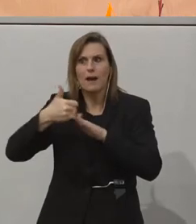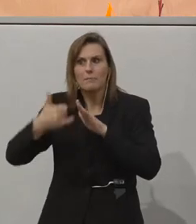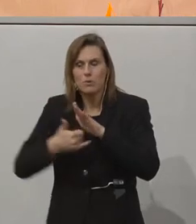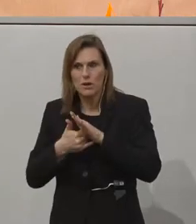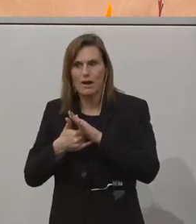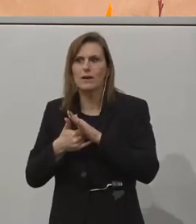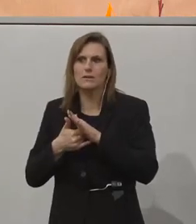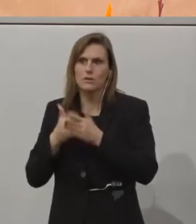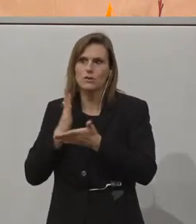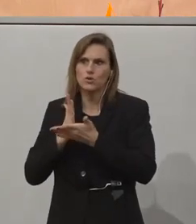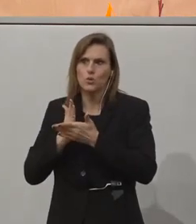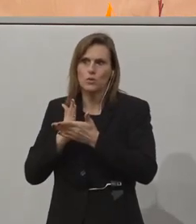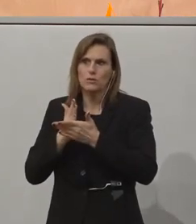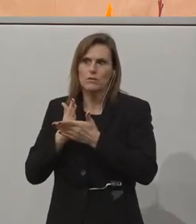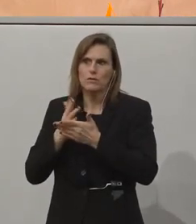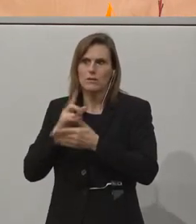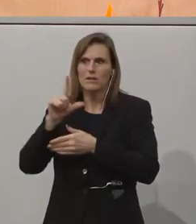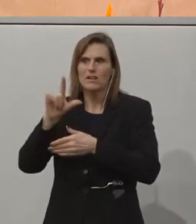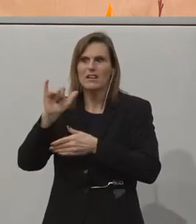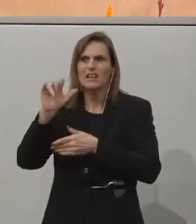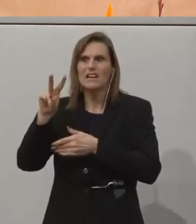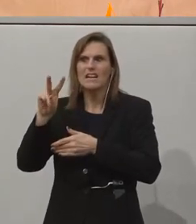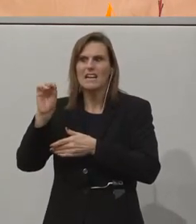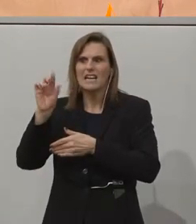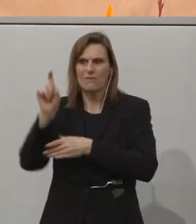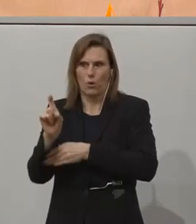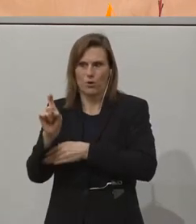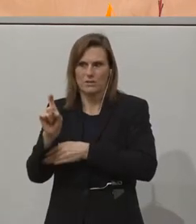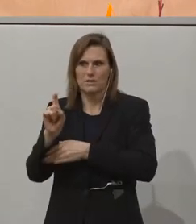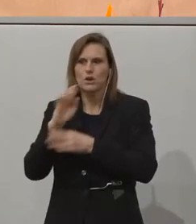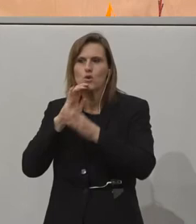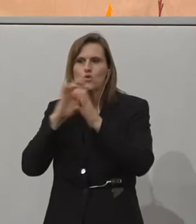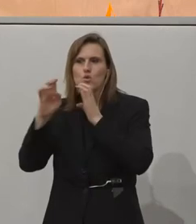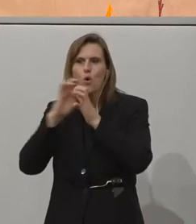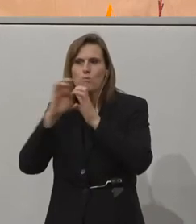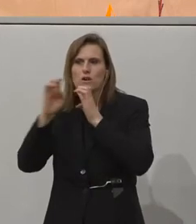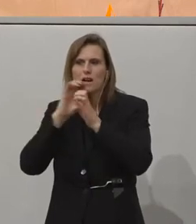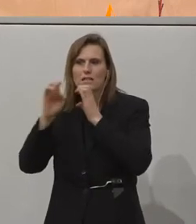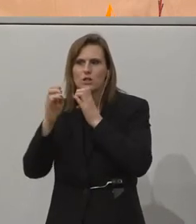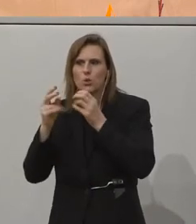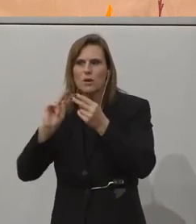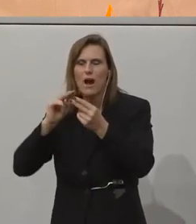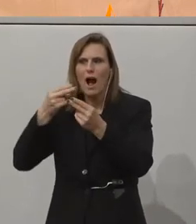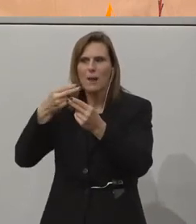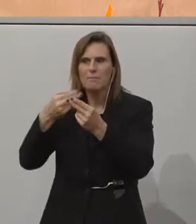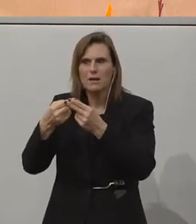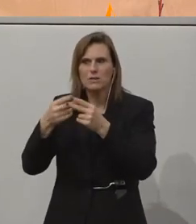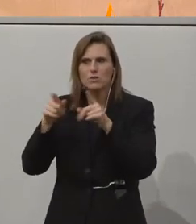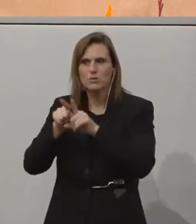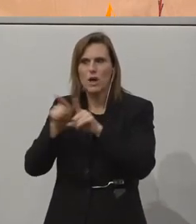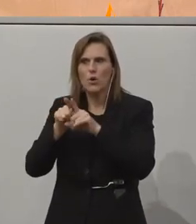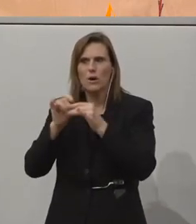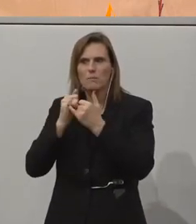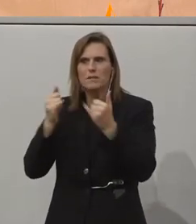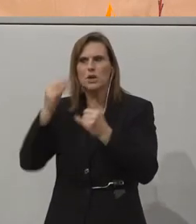voranschreitet, LIVOX, ein Kommunikationsapplikation mit Artificial Intelligence